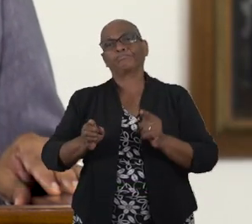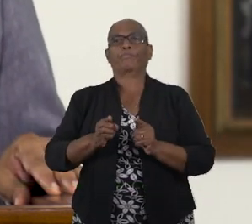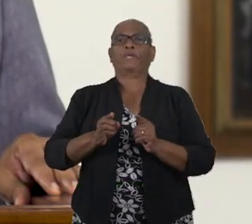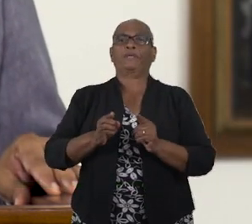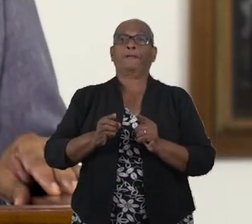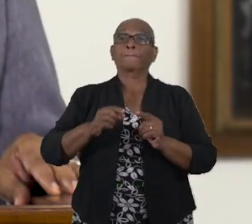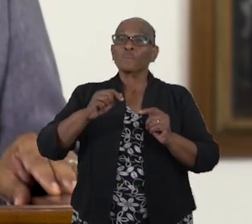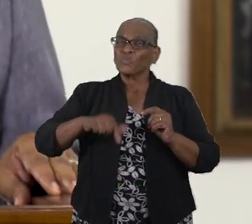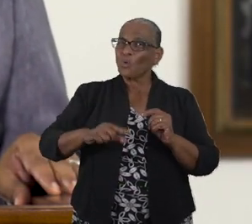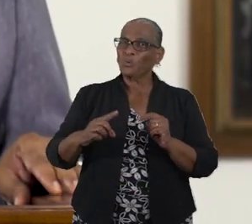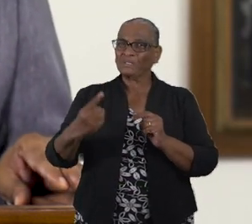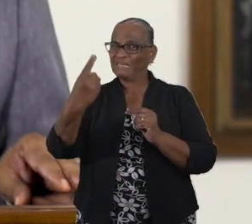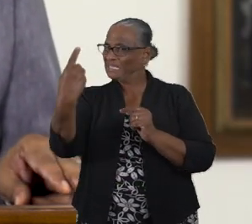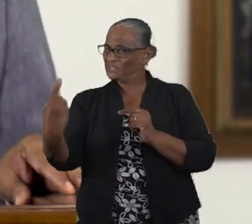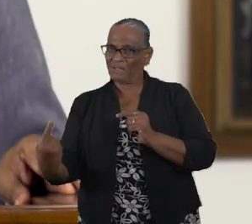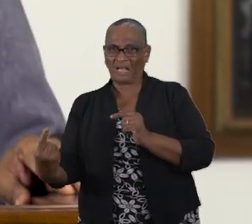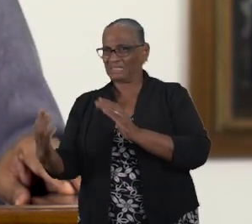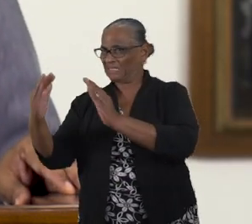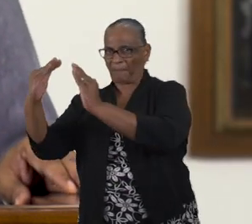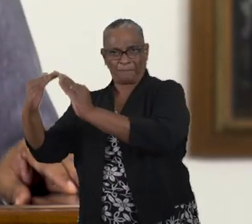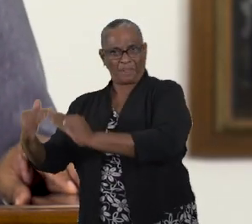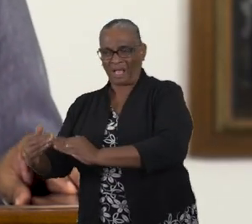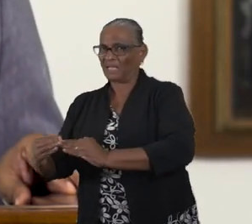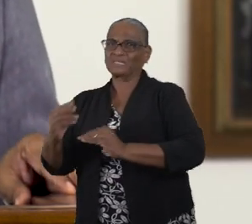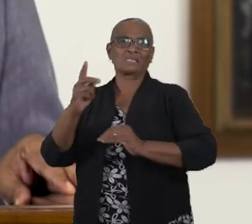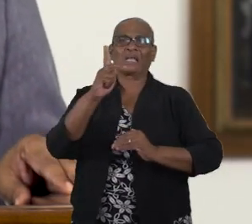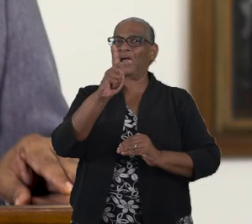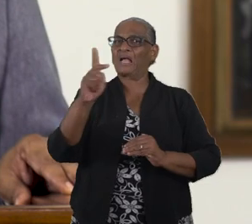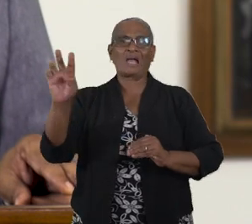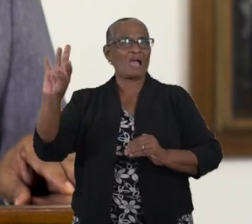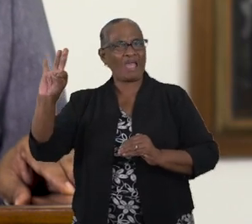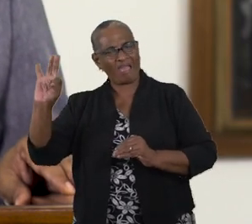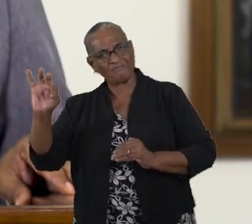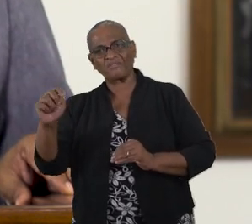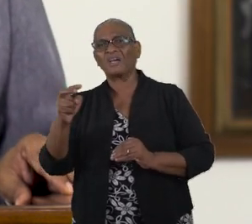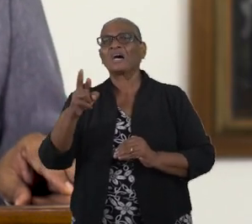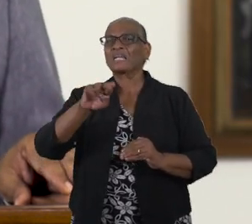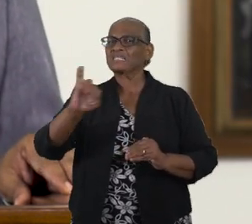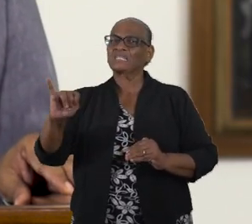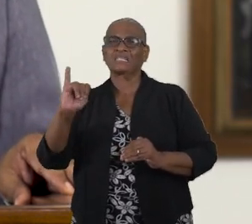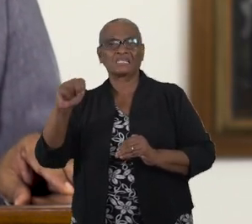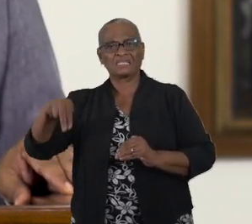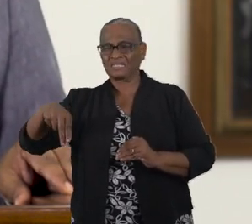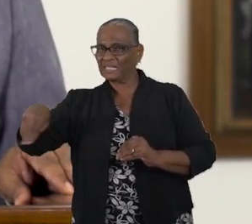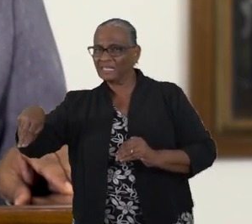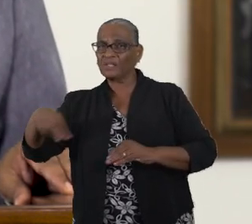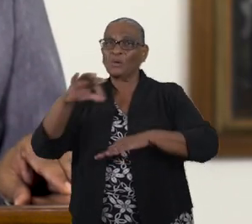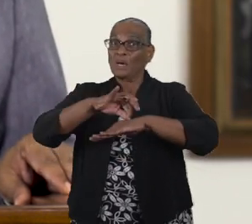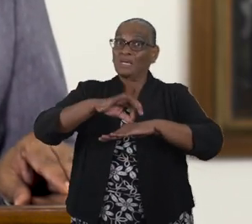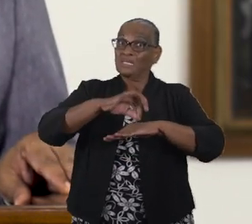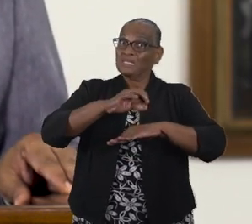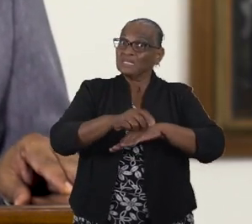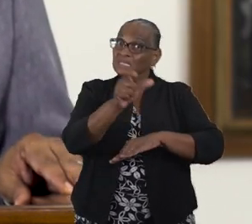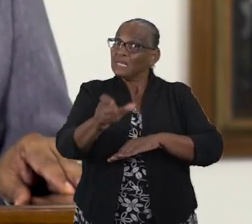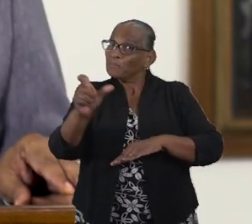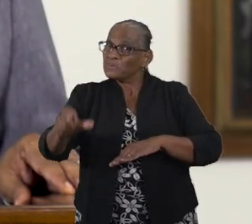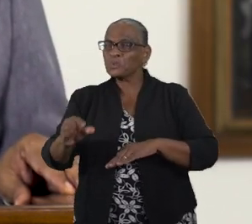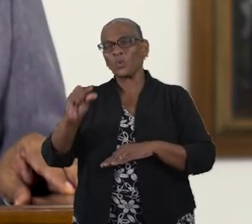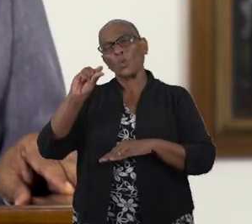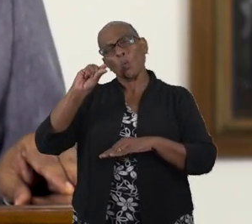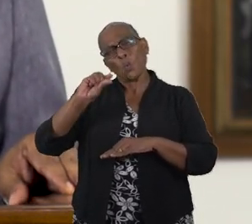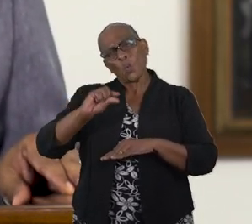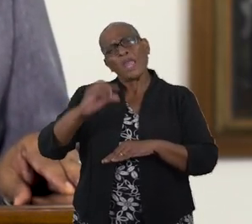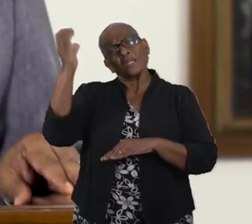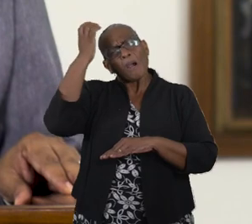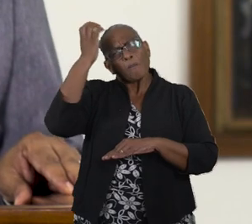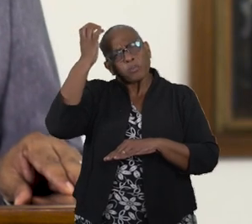Ook de isolatieplaatsen zoals KKF en Residence-In, waar de patiënten met weinig klachten worden